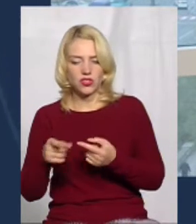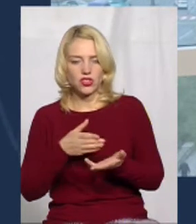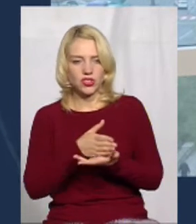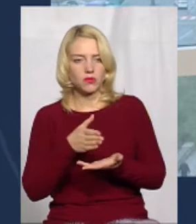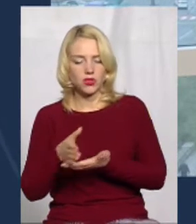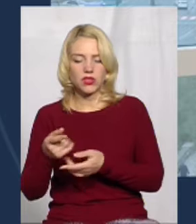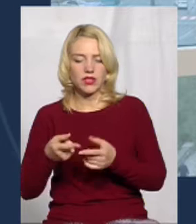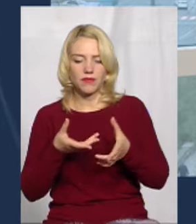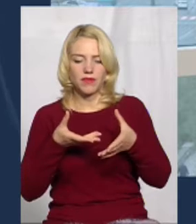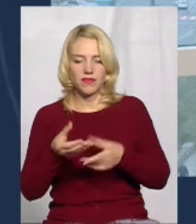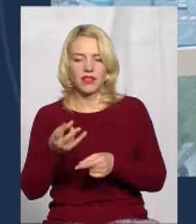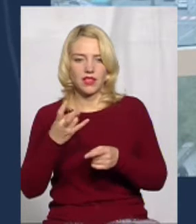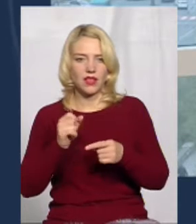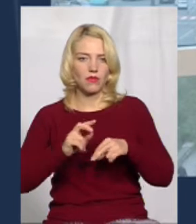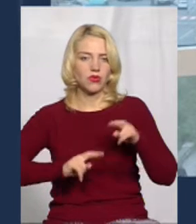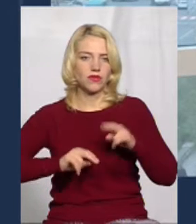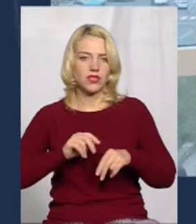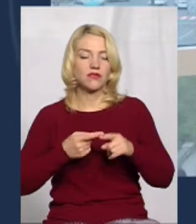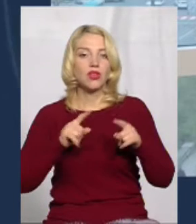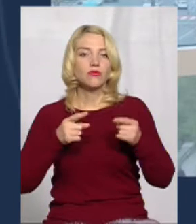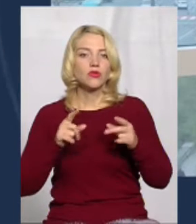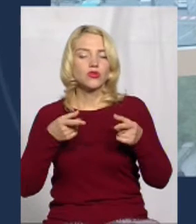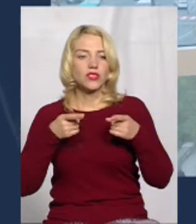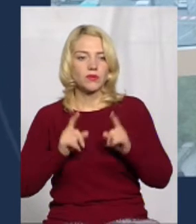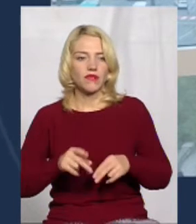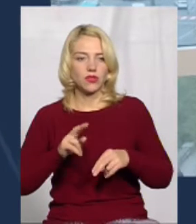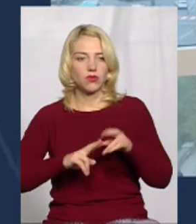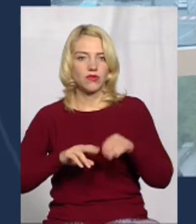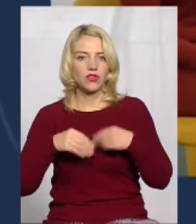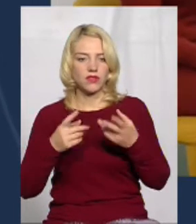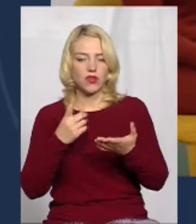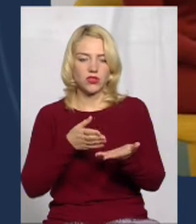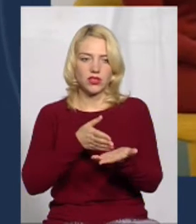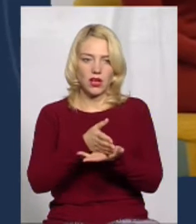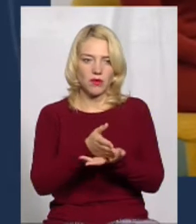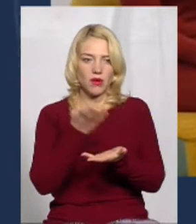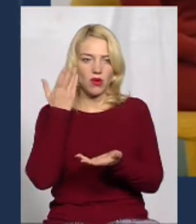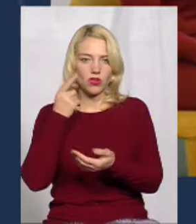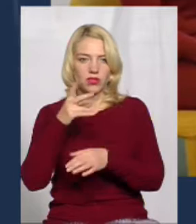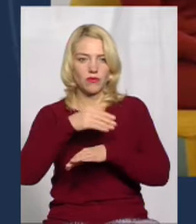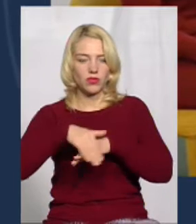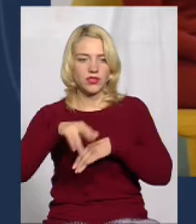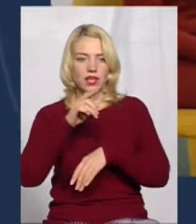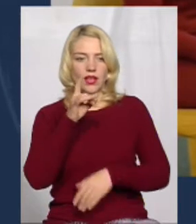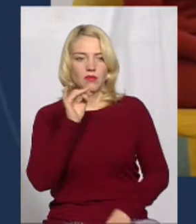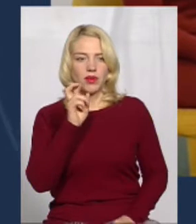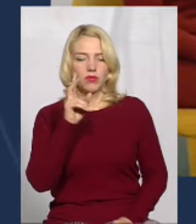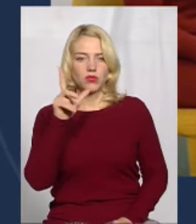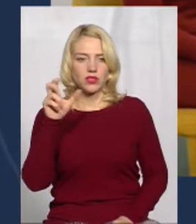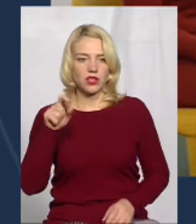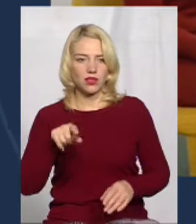будівництва. Тому що насправді будівництво давалося під один напрямок, коли там Прибузька називалась. Там фактично